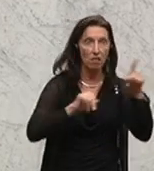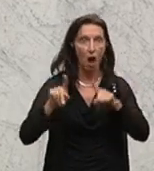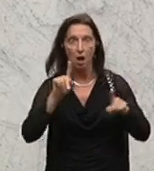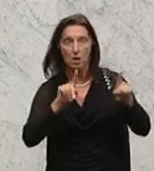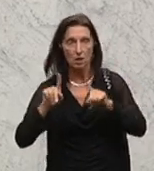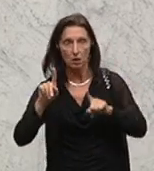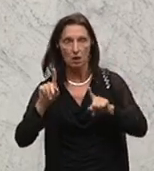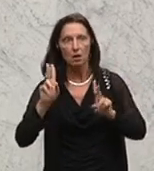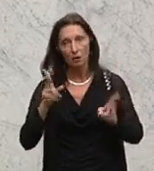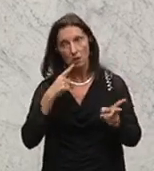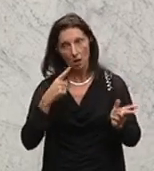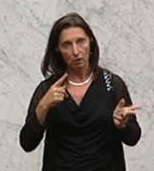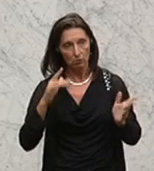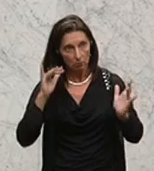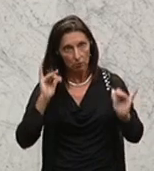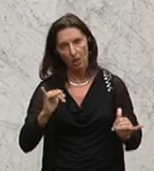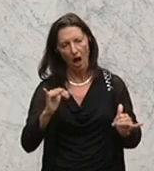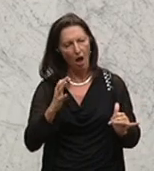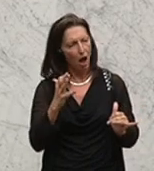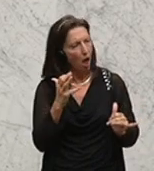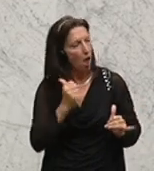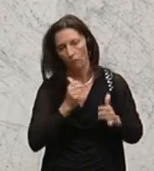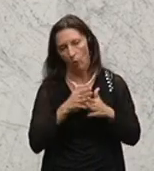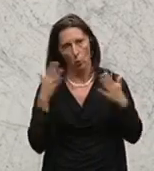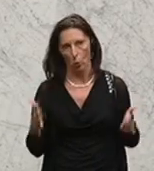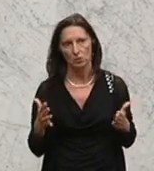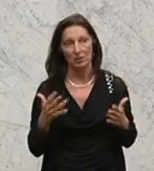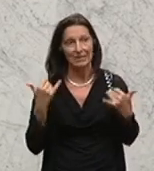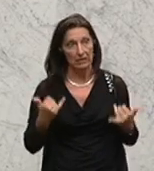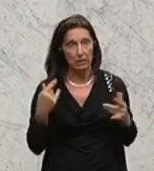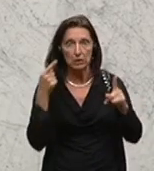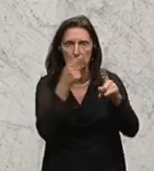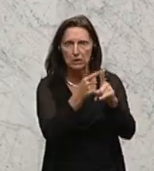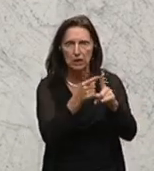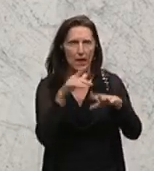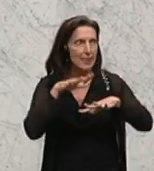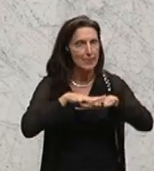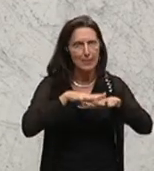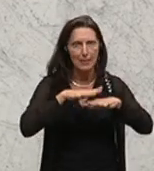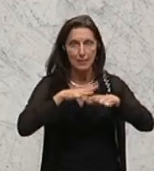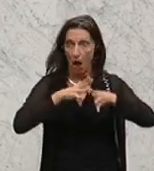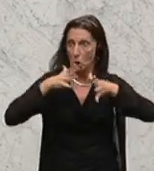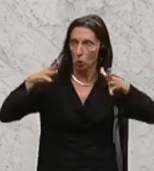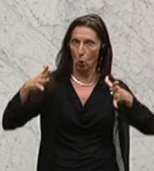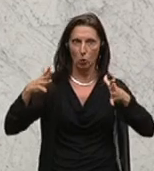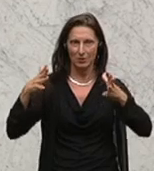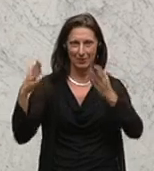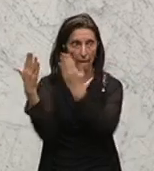großartiger Erfolg, wo es natürlich auch jetzt darum geht, die größeren Netzwerke dahinter auch